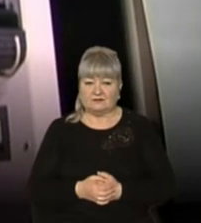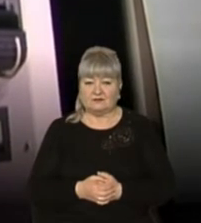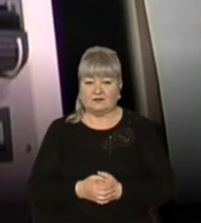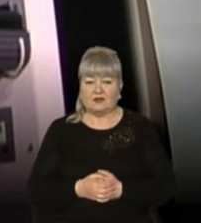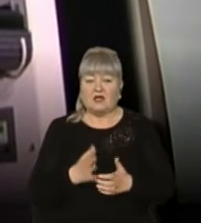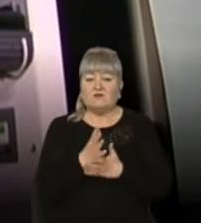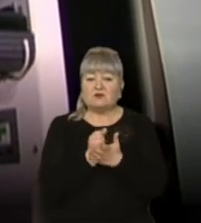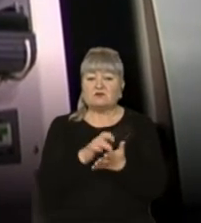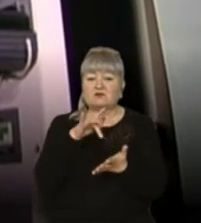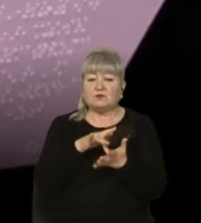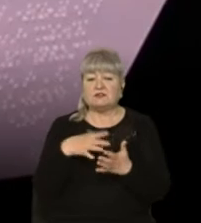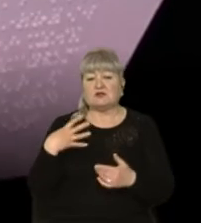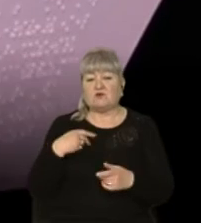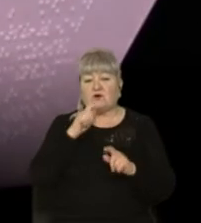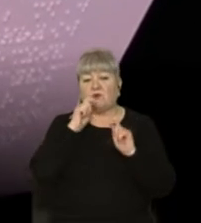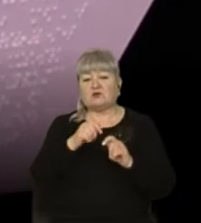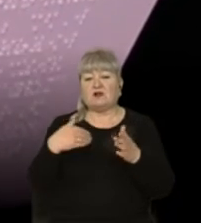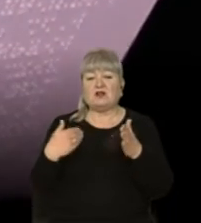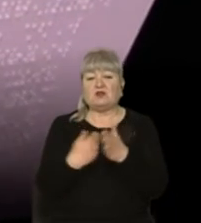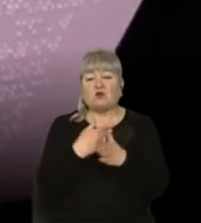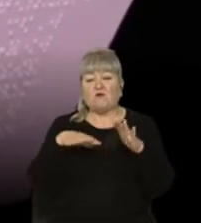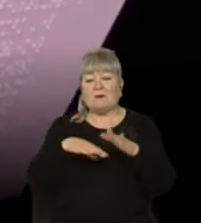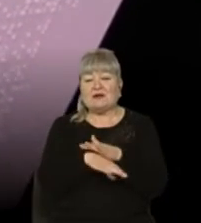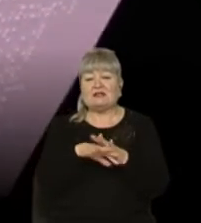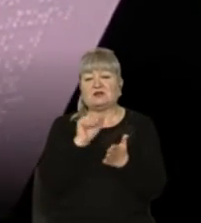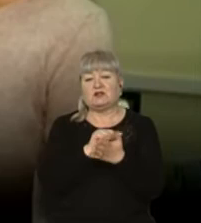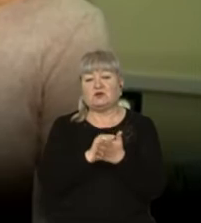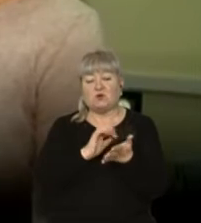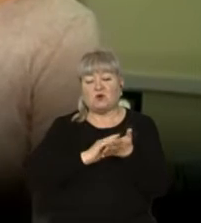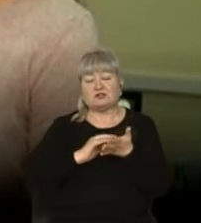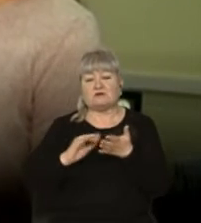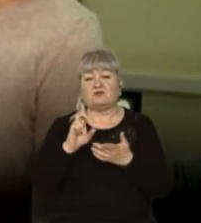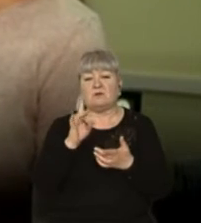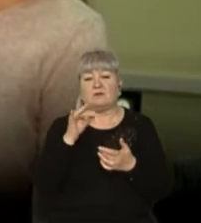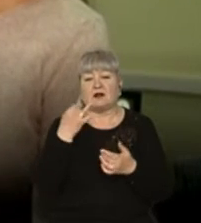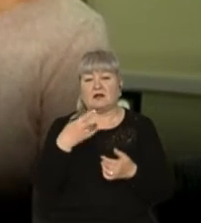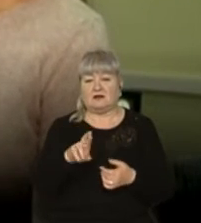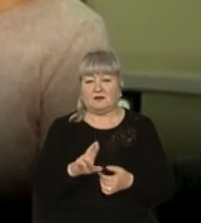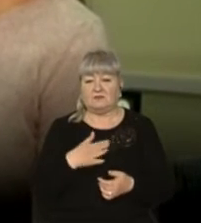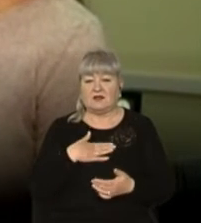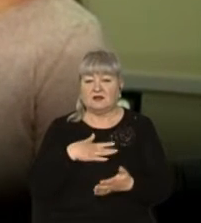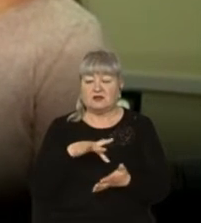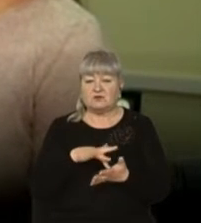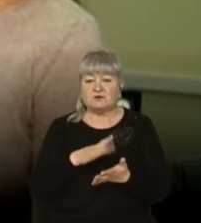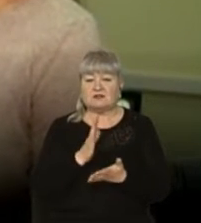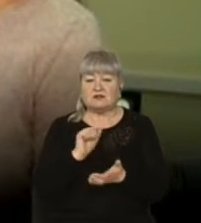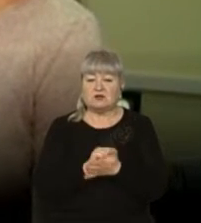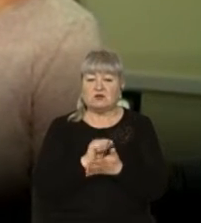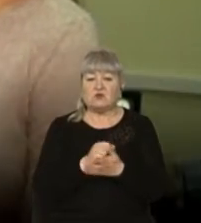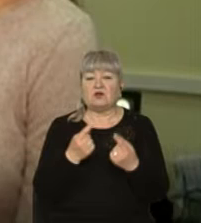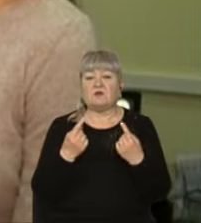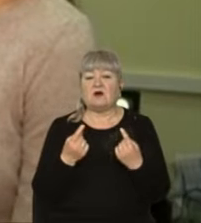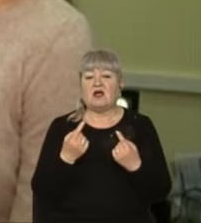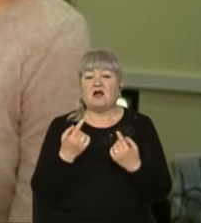Ресурсному центру у Львові подарували новий принтер для друку шрифтом Брайля. Ми в нашому центрі друкуємо великими тиражами, не тільки для